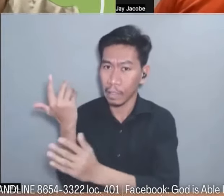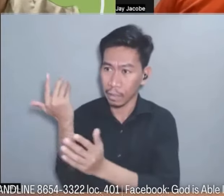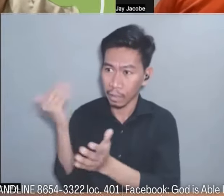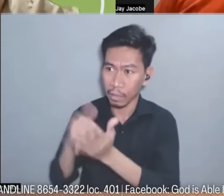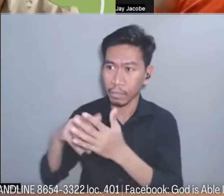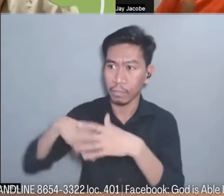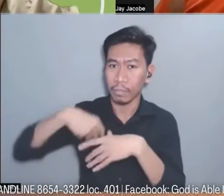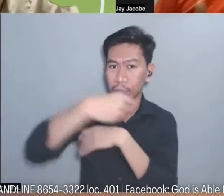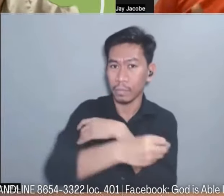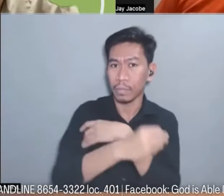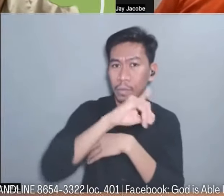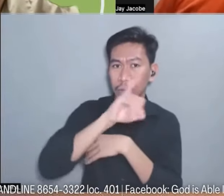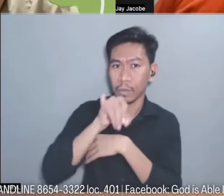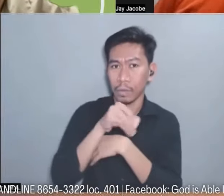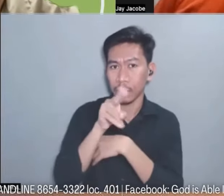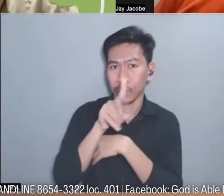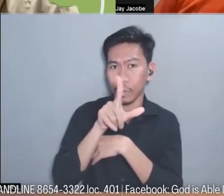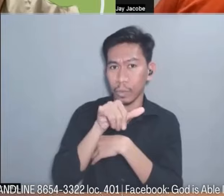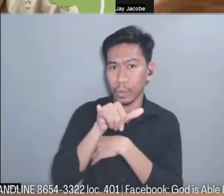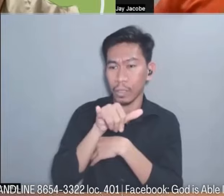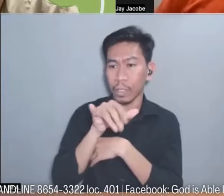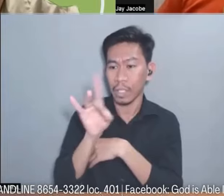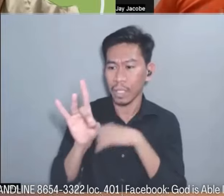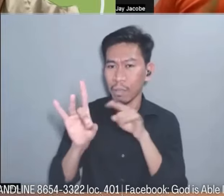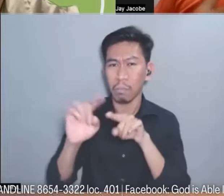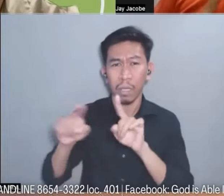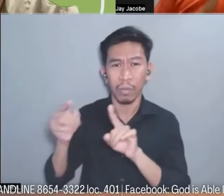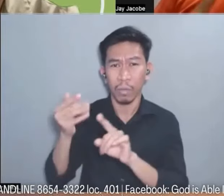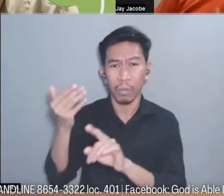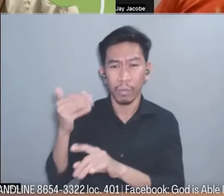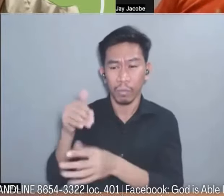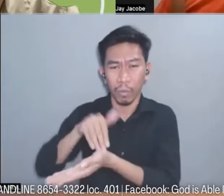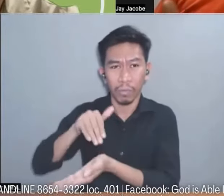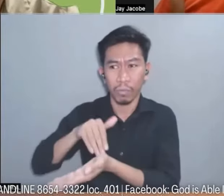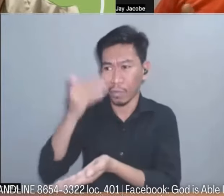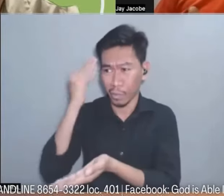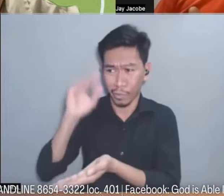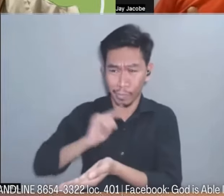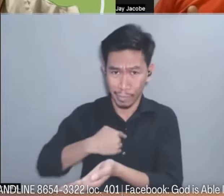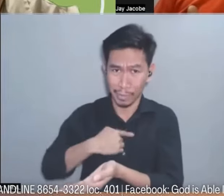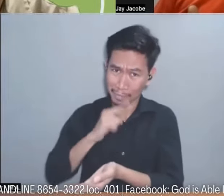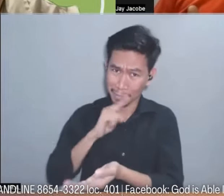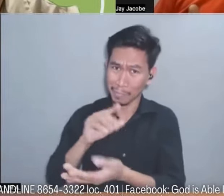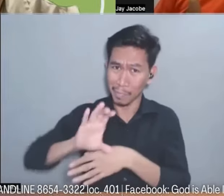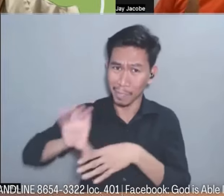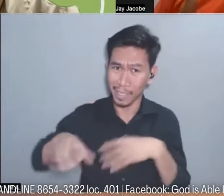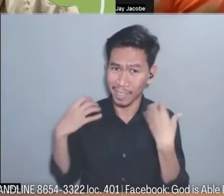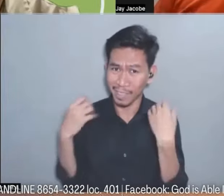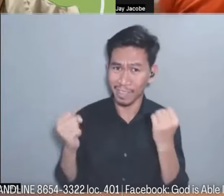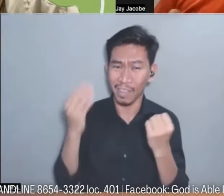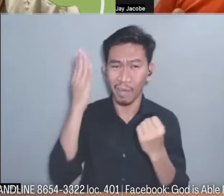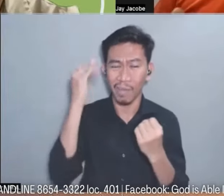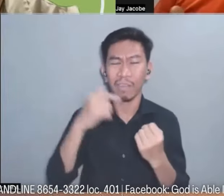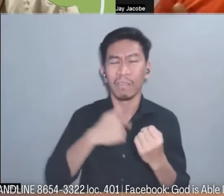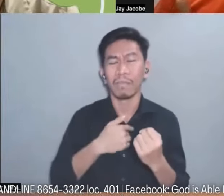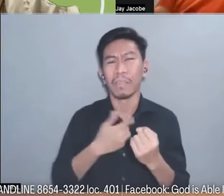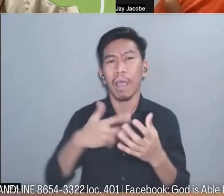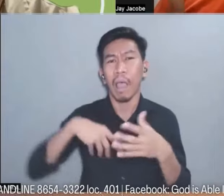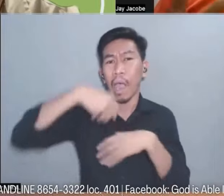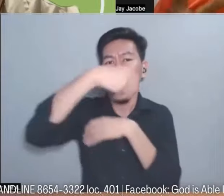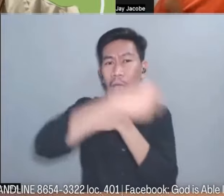talagang natreat po nila ako ng maayos dahil yung time na yun talagang hinang-hina ako umuwi ako nagpunta sa